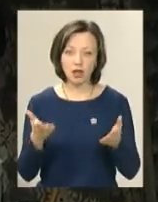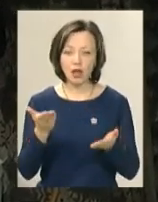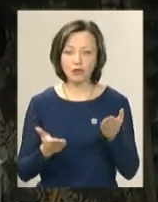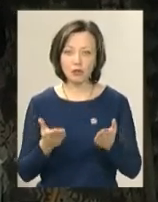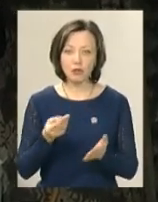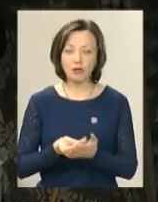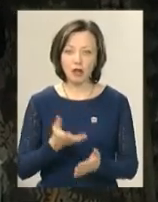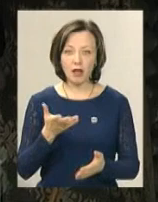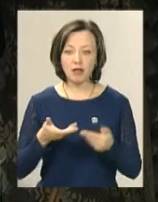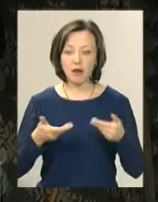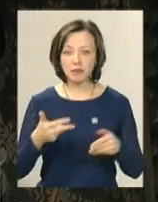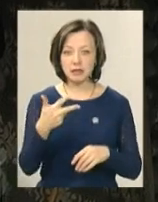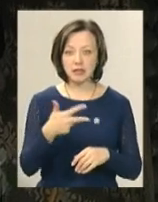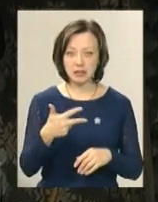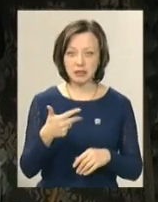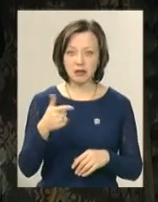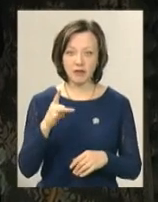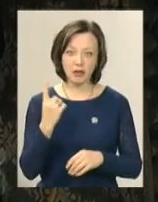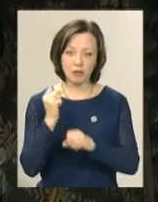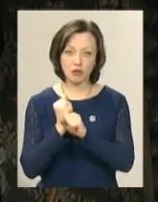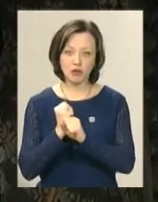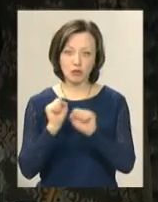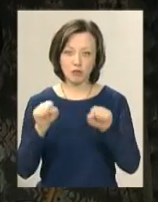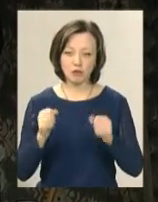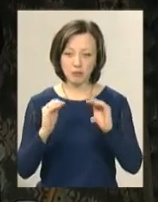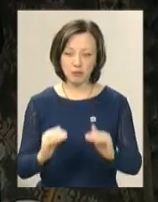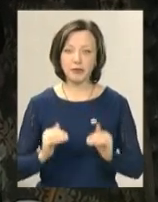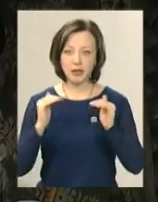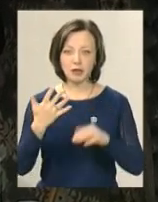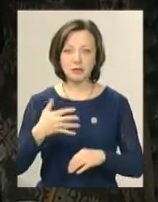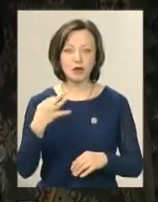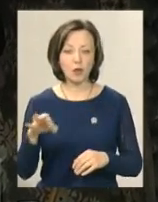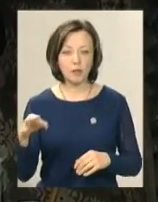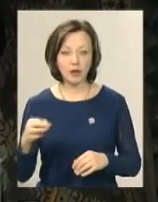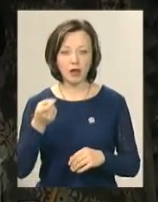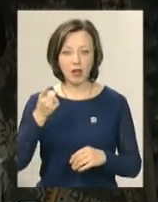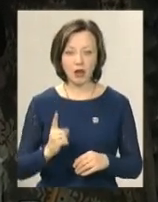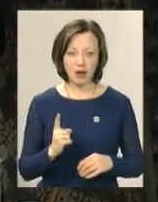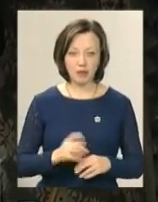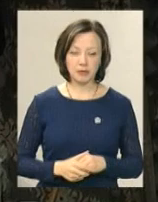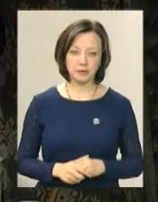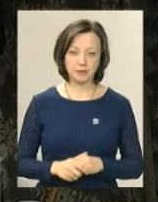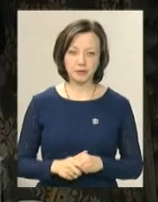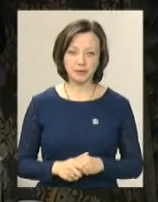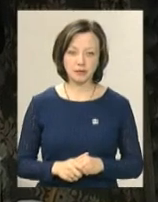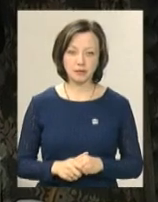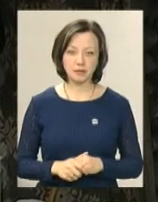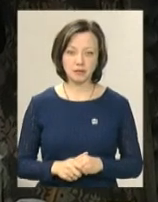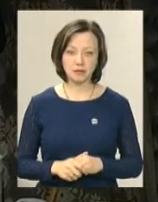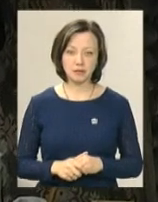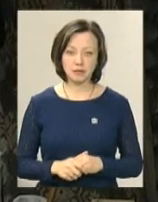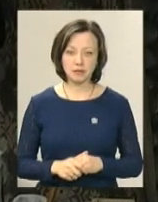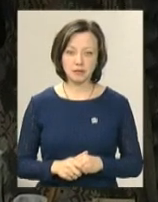вже підніметься нам на гривень 30 на мішку, то ми можемо підняти на 50 копійок на кілограмі, то єсть, так як ми реалізатори.